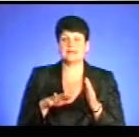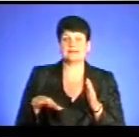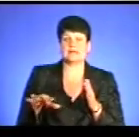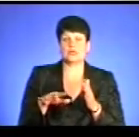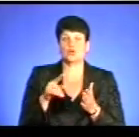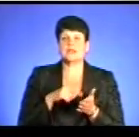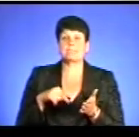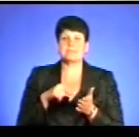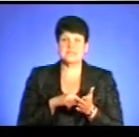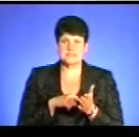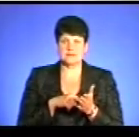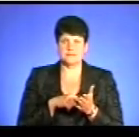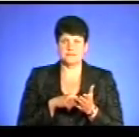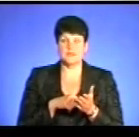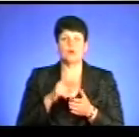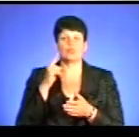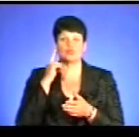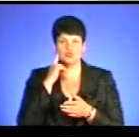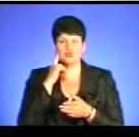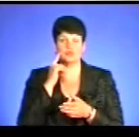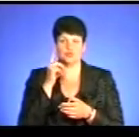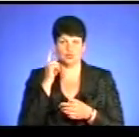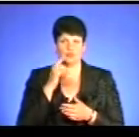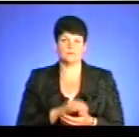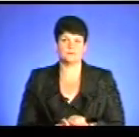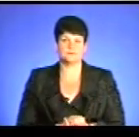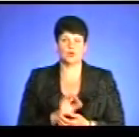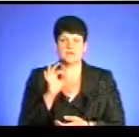міста. От, власне, почуємо думку Олександра Смака.